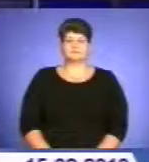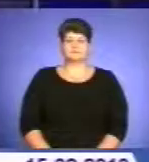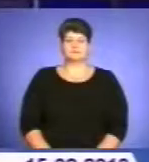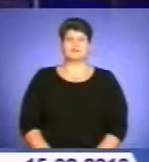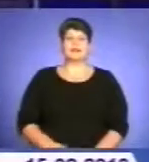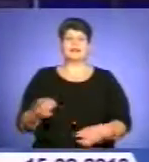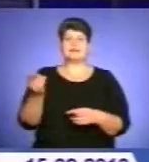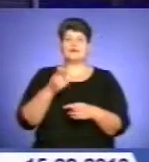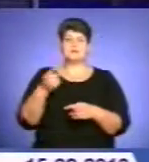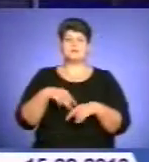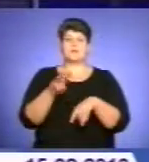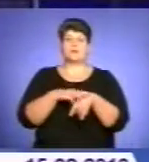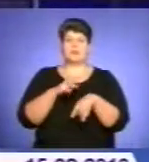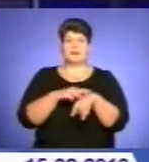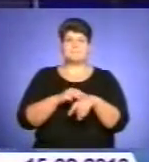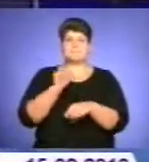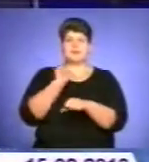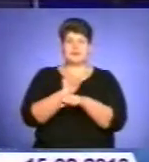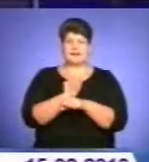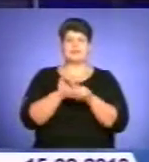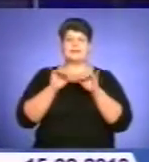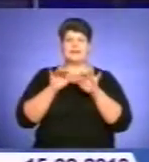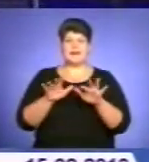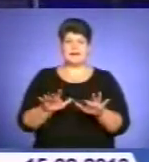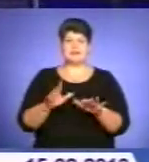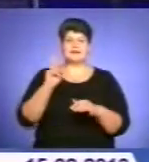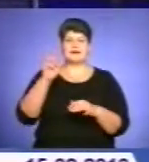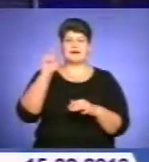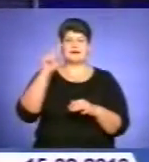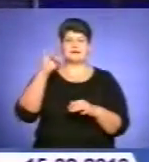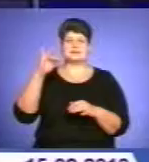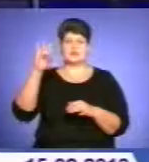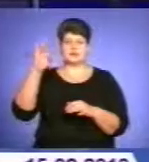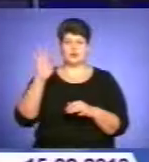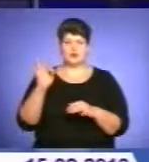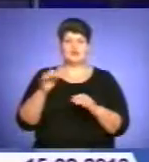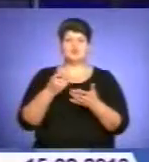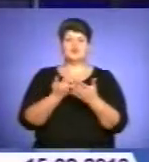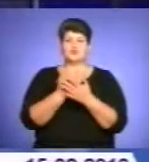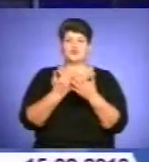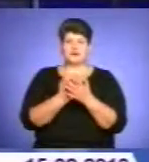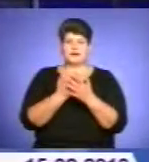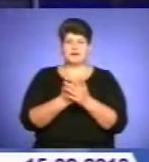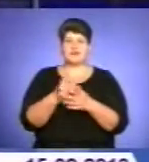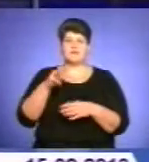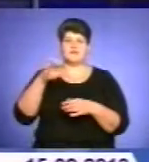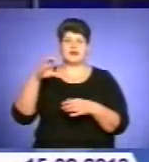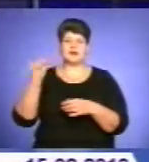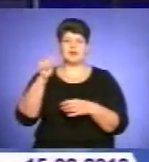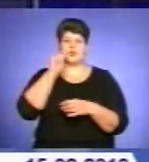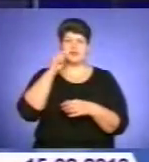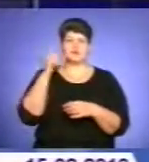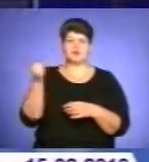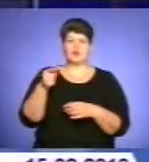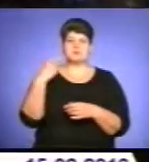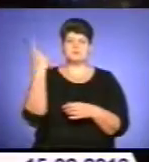Тернопільські правоохоронці припинили діяльність казино. Сюжет – сектор з'язків з громадськістю УМВС України в Тернопільській